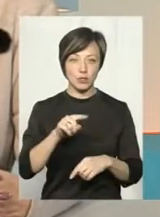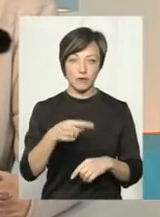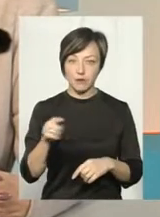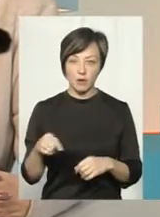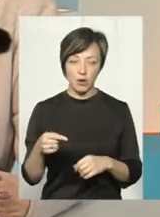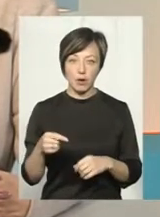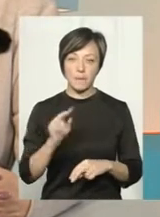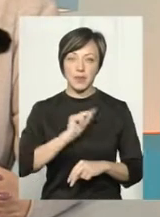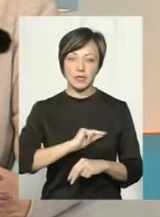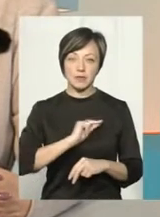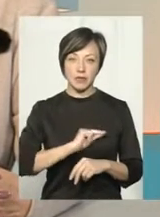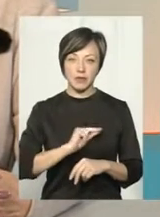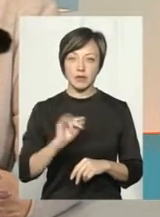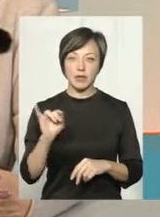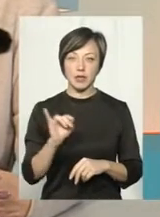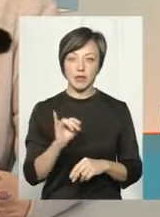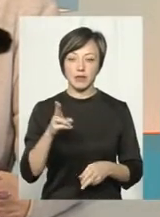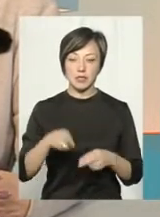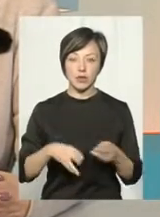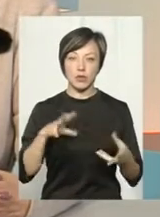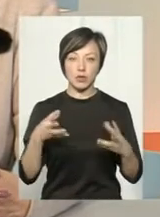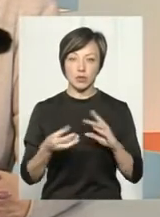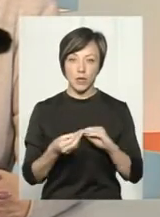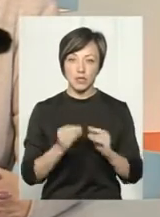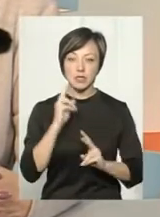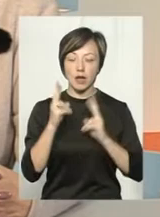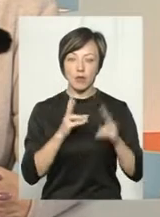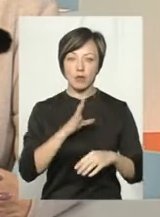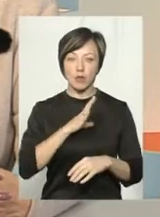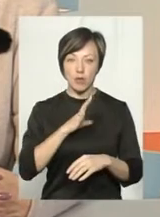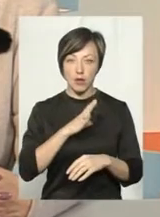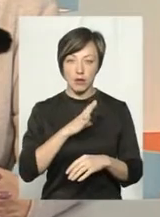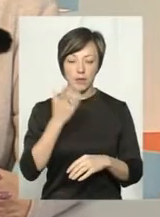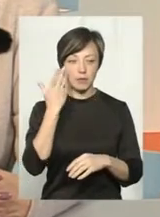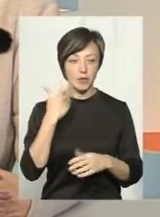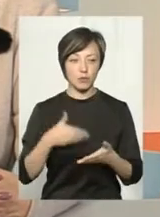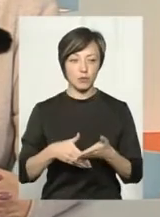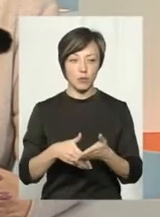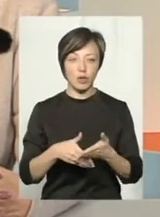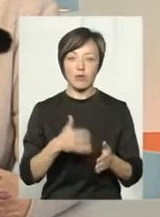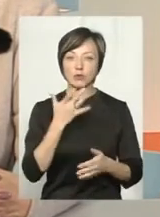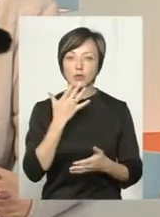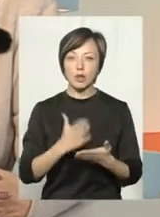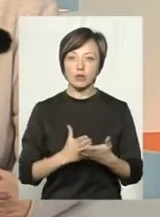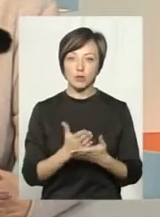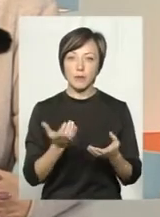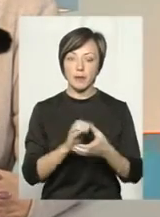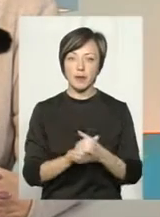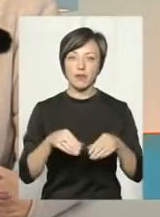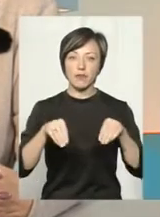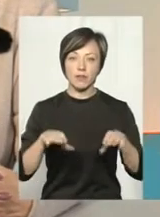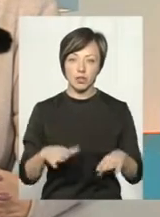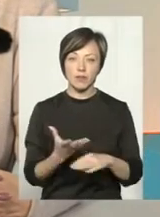працівників, і кінцем у результаті ця скарга була при допомозі Національної служби примінення вирішена і